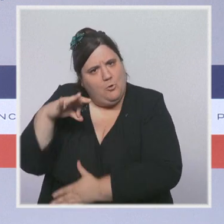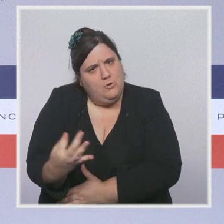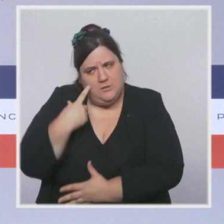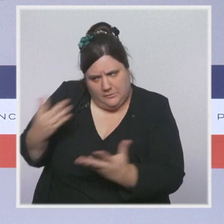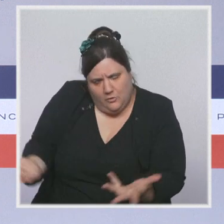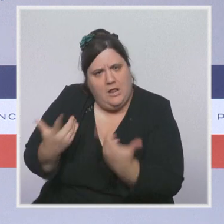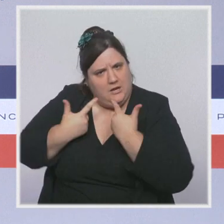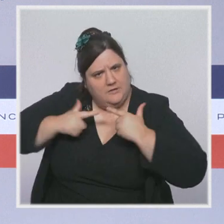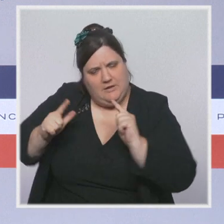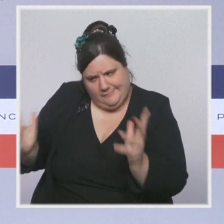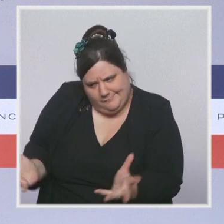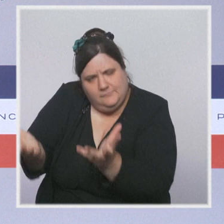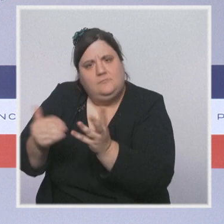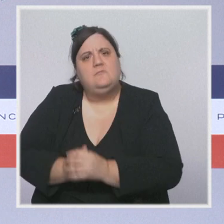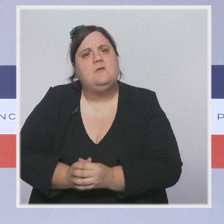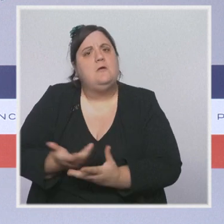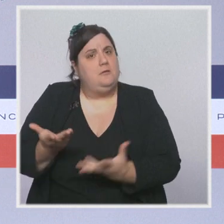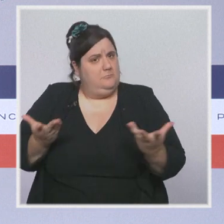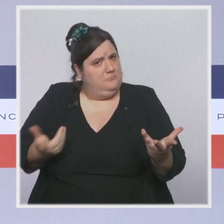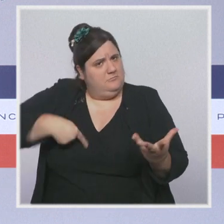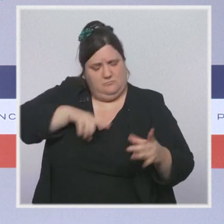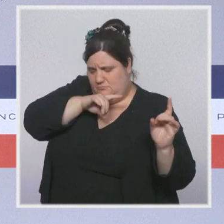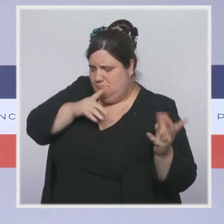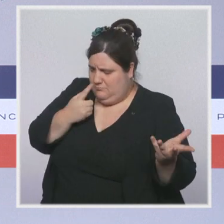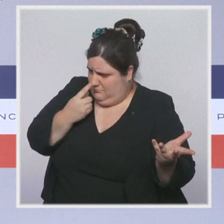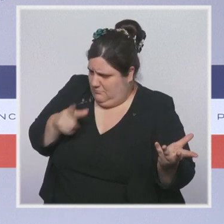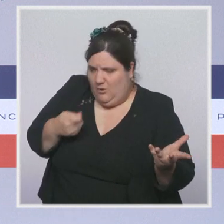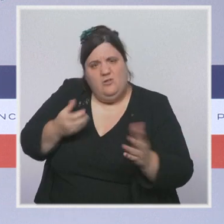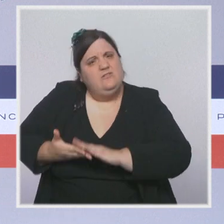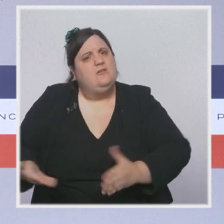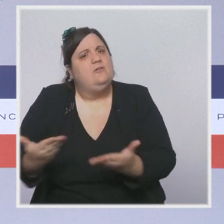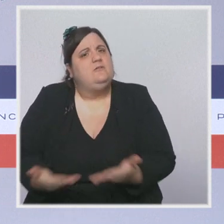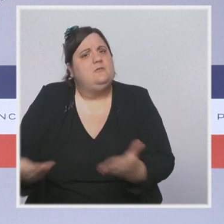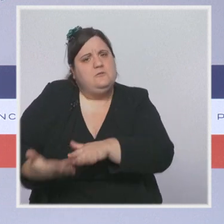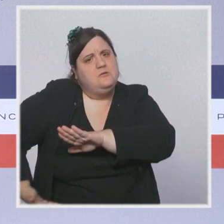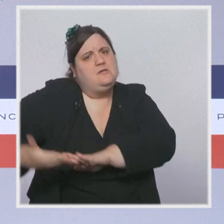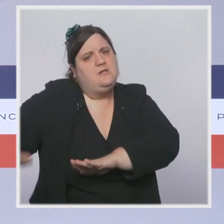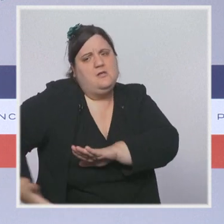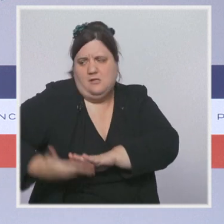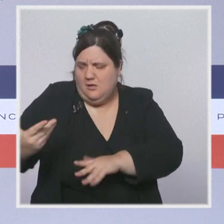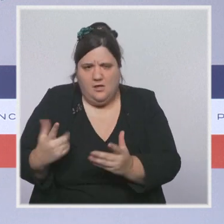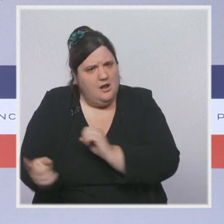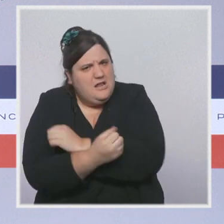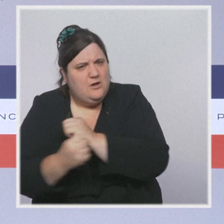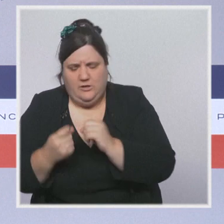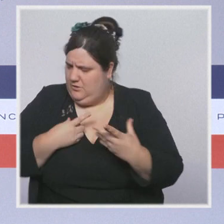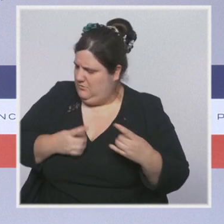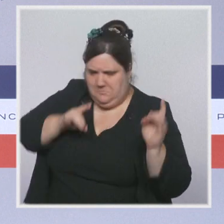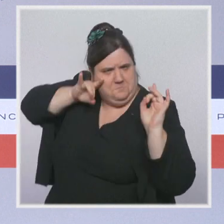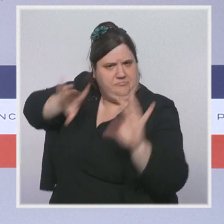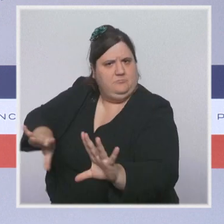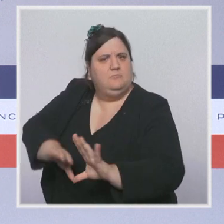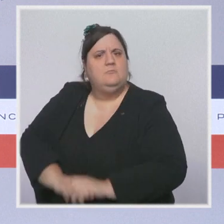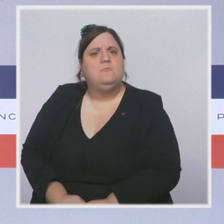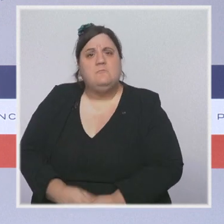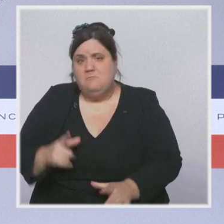rejettera toujours sans ambiguïté, sans réserve, la barbarie du terrorisme. Elle lutte donc également contre tous ceux qui tentent